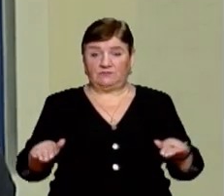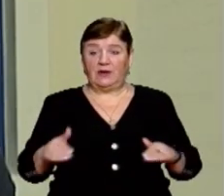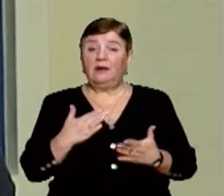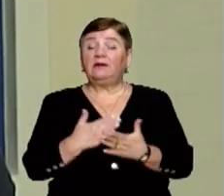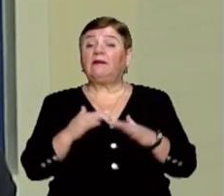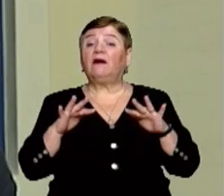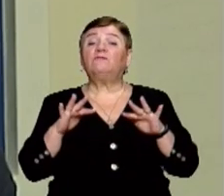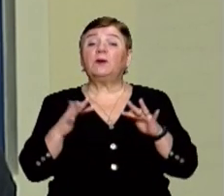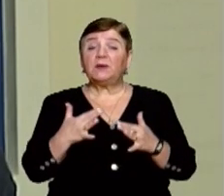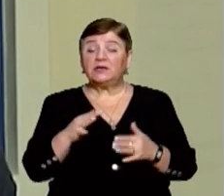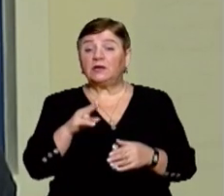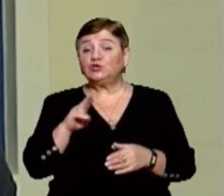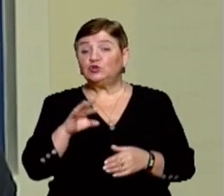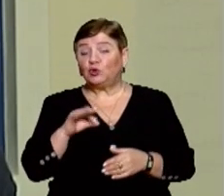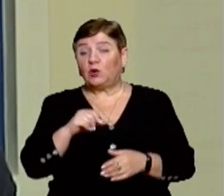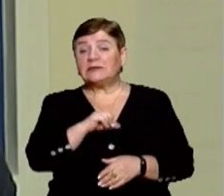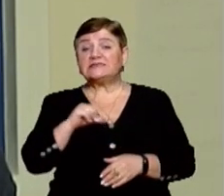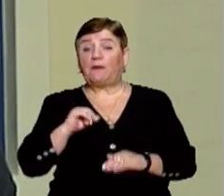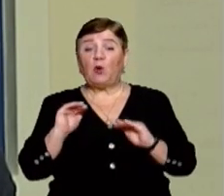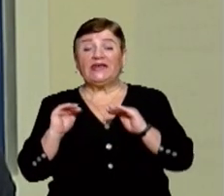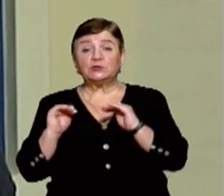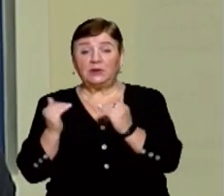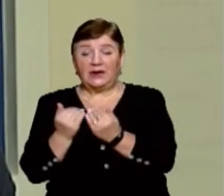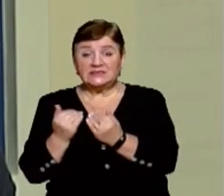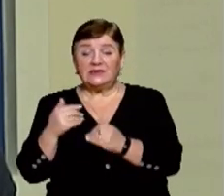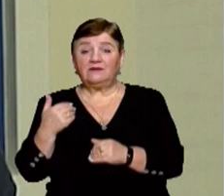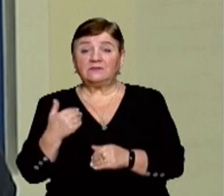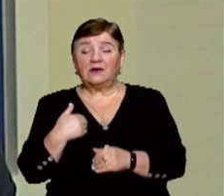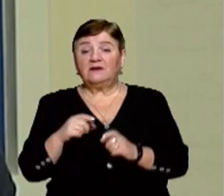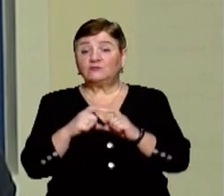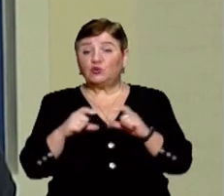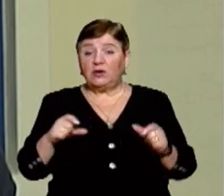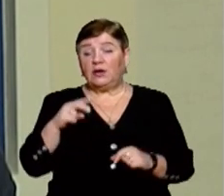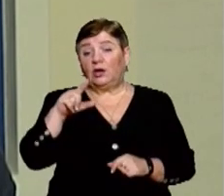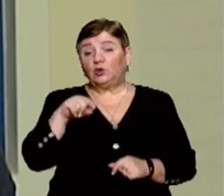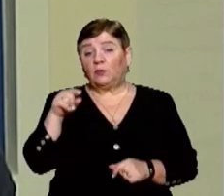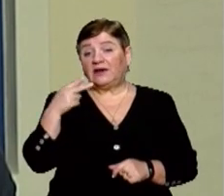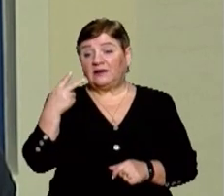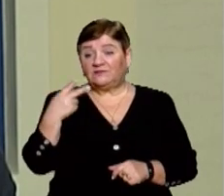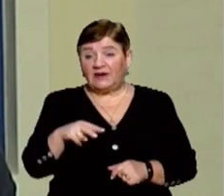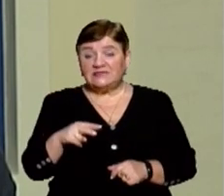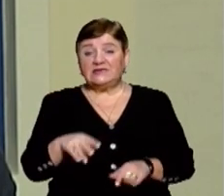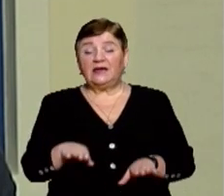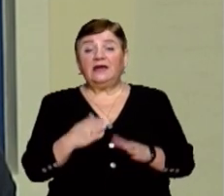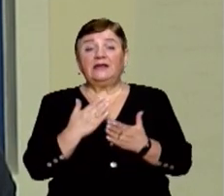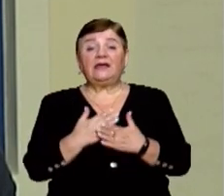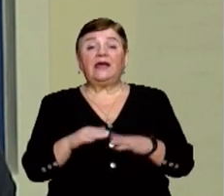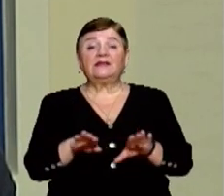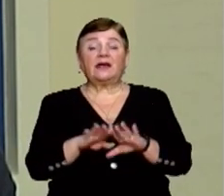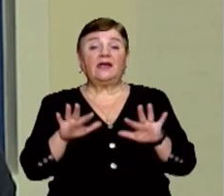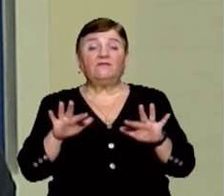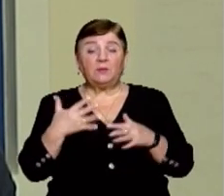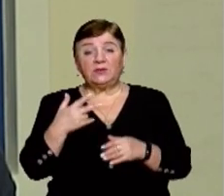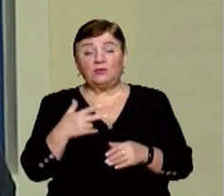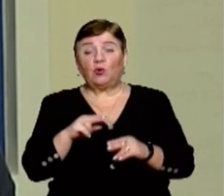Є випадки щодо самоізоляції окремих класів. До прикладу, в Ужгородській школі номер 20 виявили такий випадок у учня